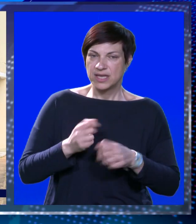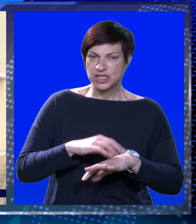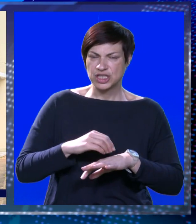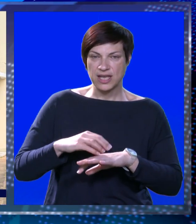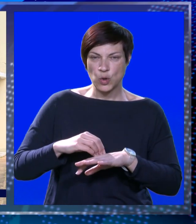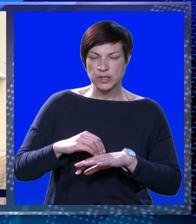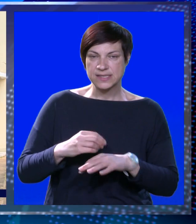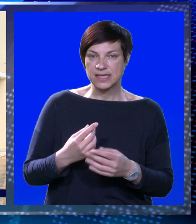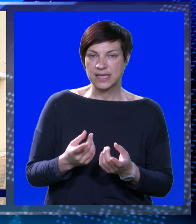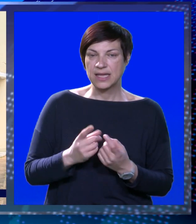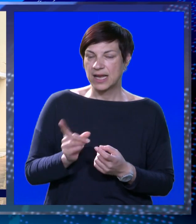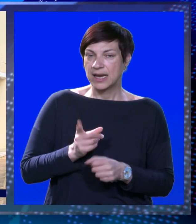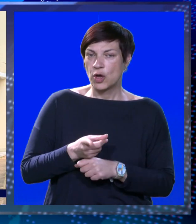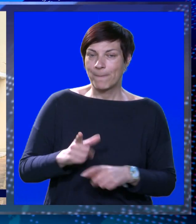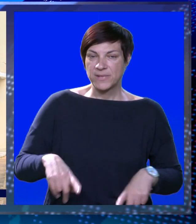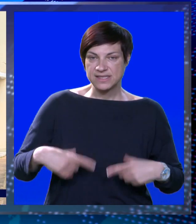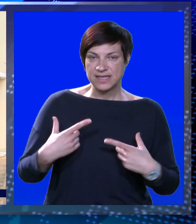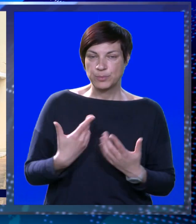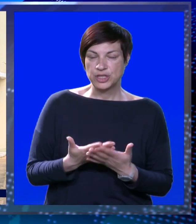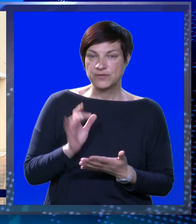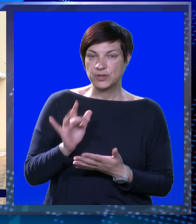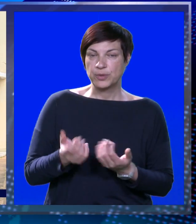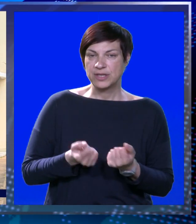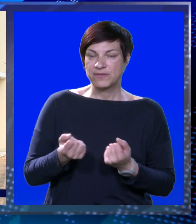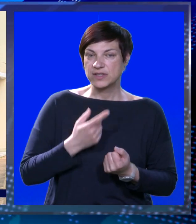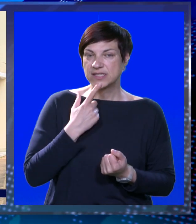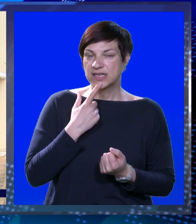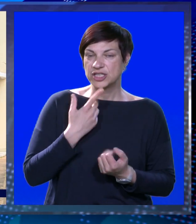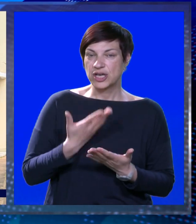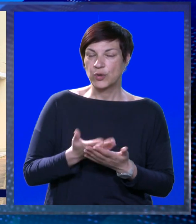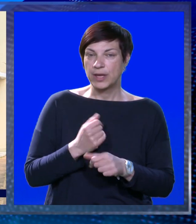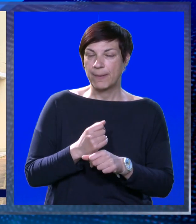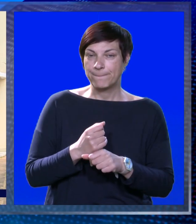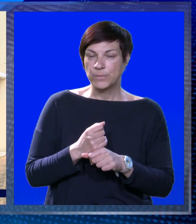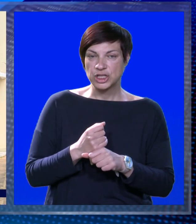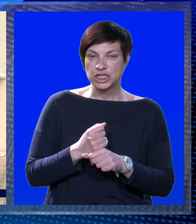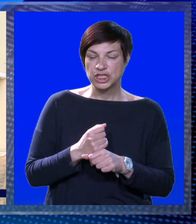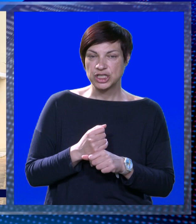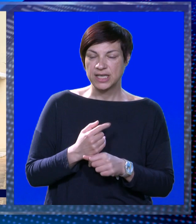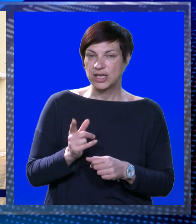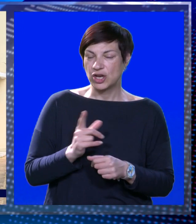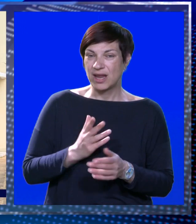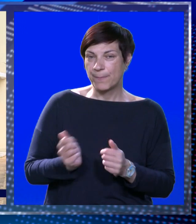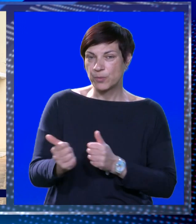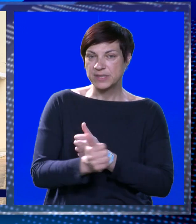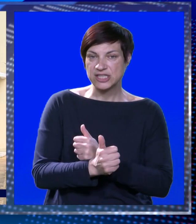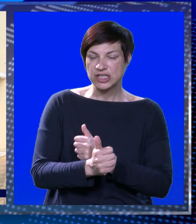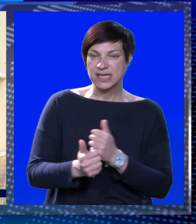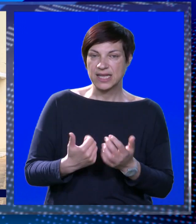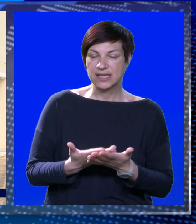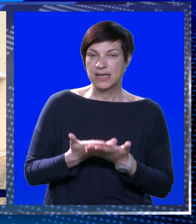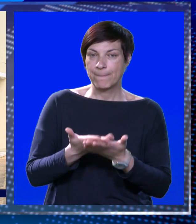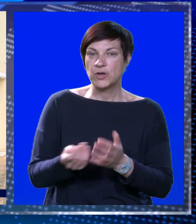teške tjelasne ozljede, ali neopasne po životu. protiv ozača koji je počinio, odnosno koji je izvršio nepropisno